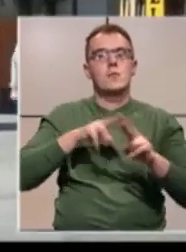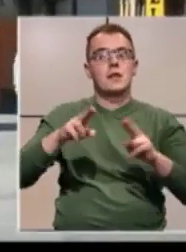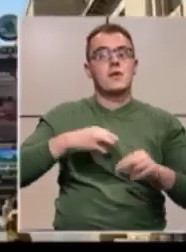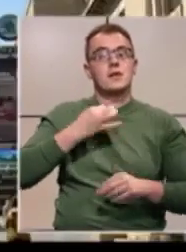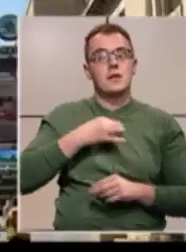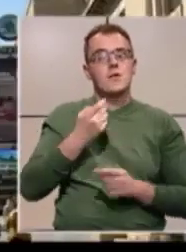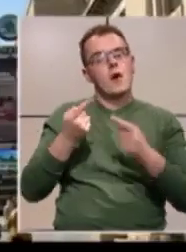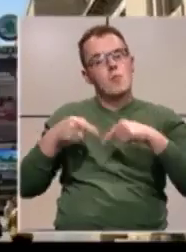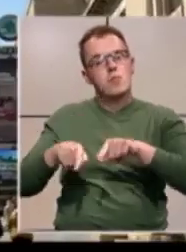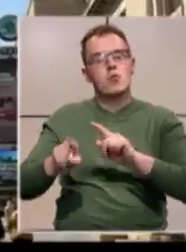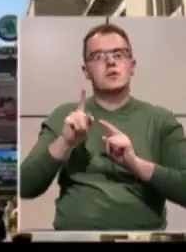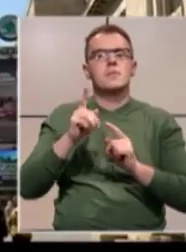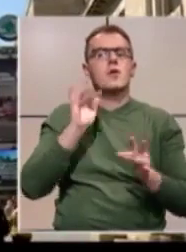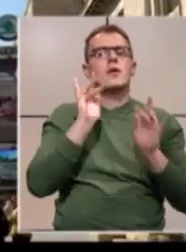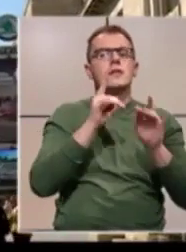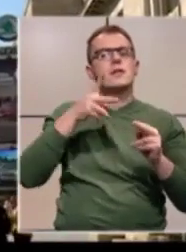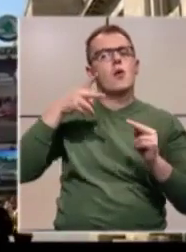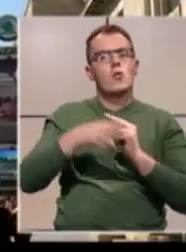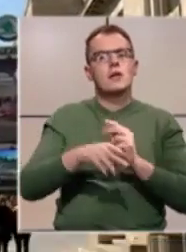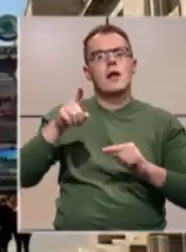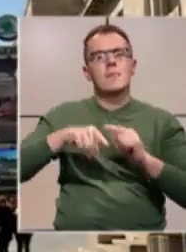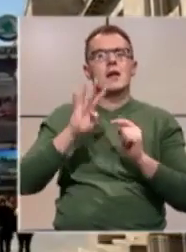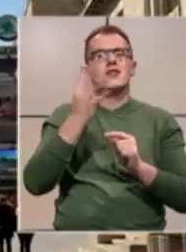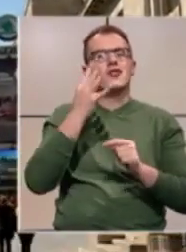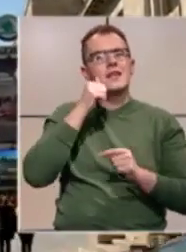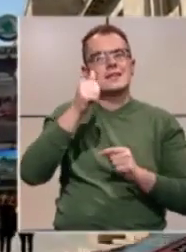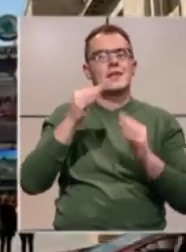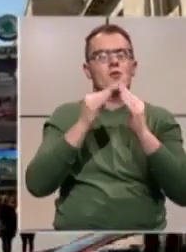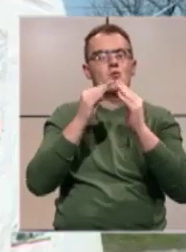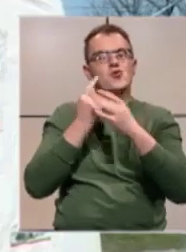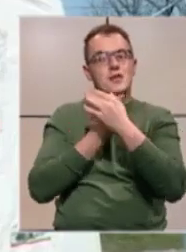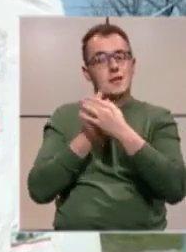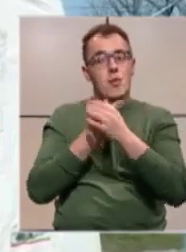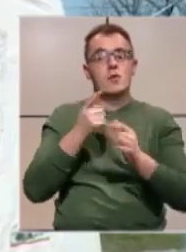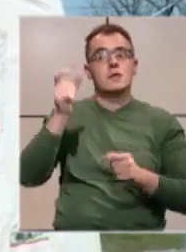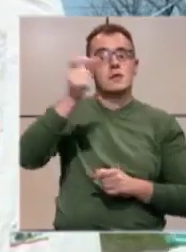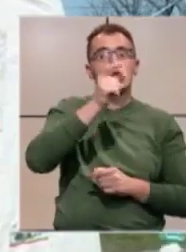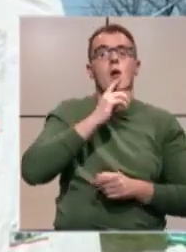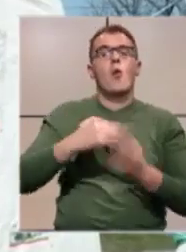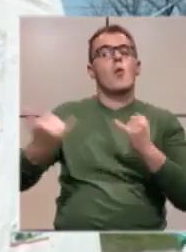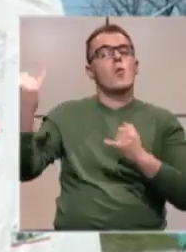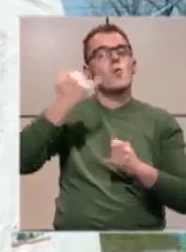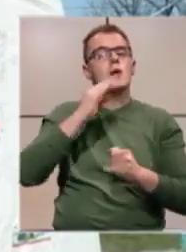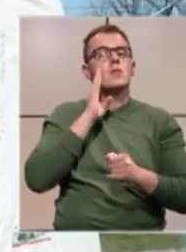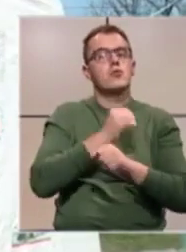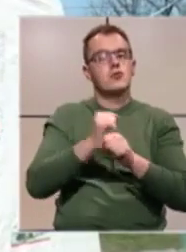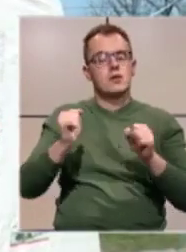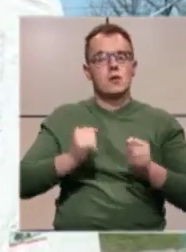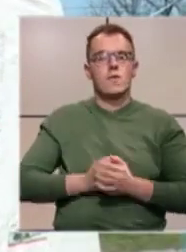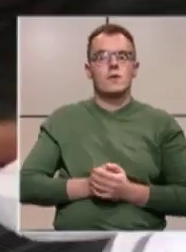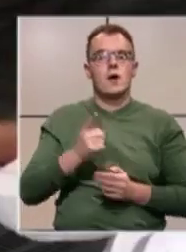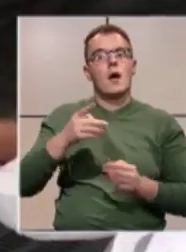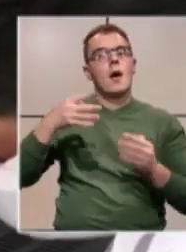zdravstva, posljednice je kritizirao ukidanje mjere 14-dnevne kućne samoizolacije za osobe koje ulaze u Bosnu i Hercegovinu.